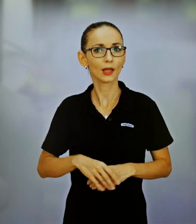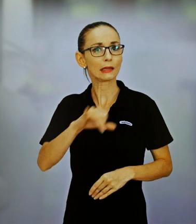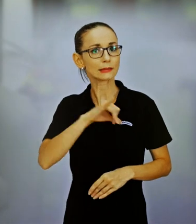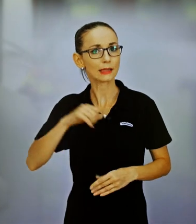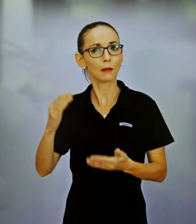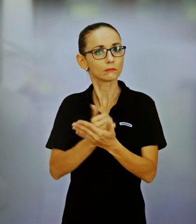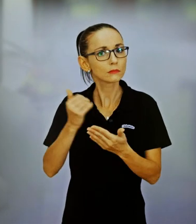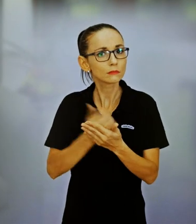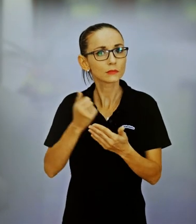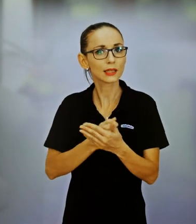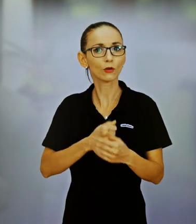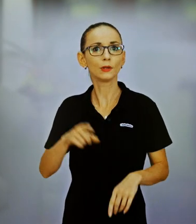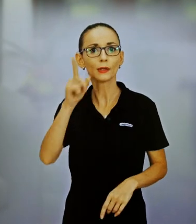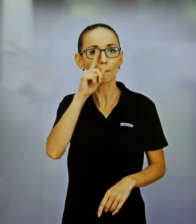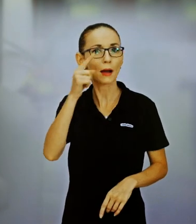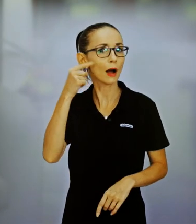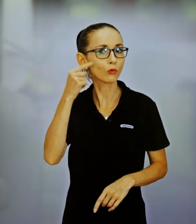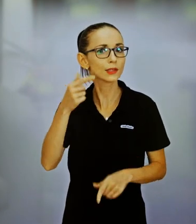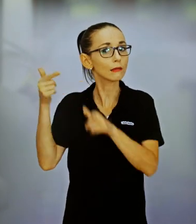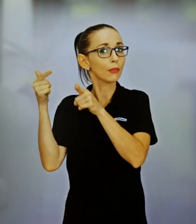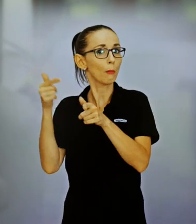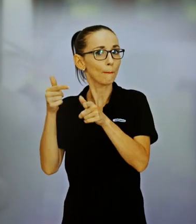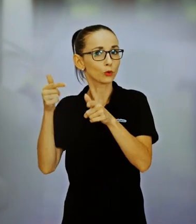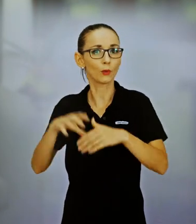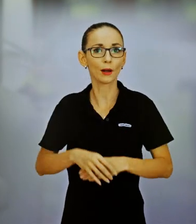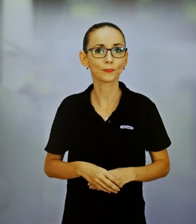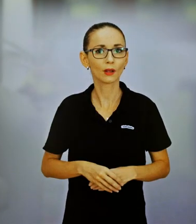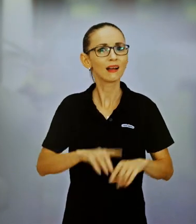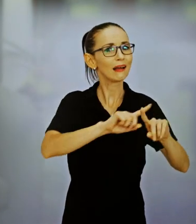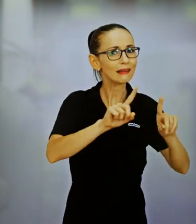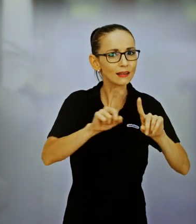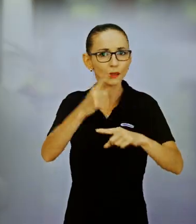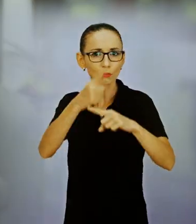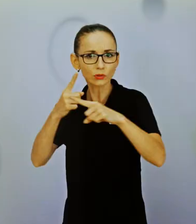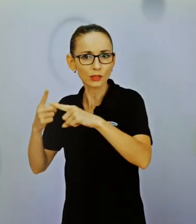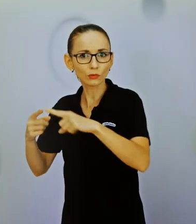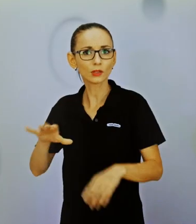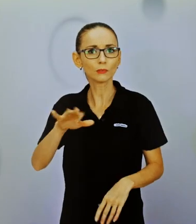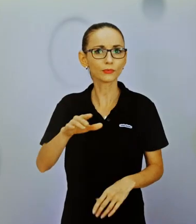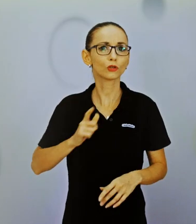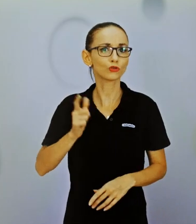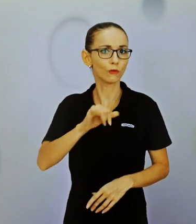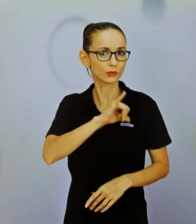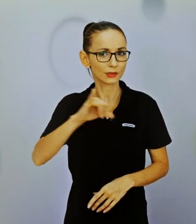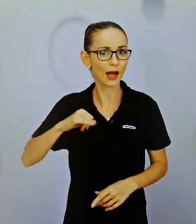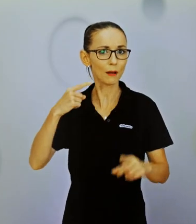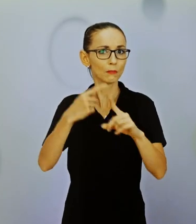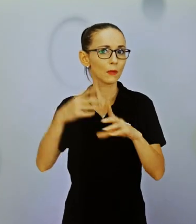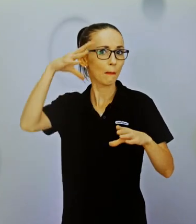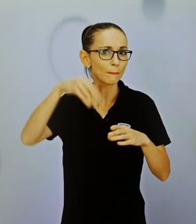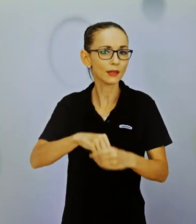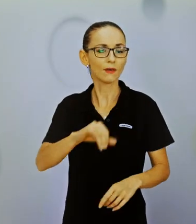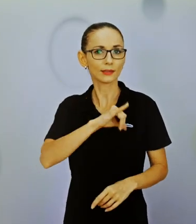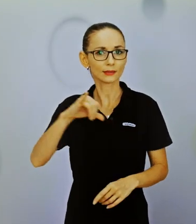rozhodovať, môže byť finančne nezávislý, môže si rozhodovať o tom, čo bude v živote robiť. A naopak môže bývať aj